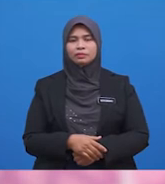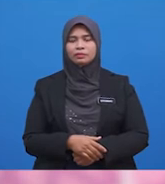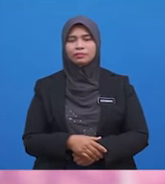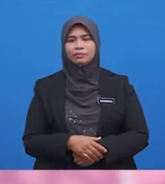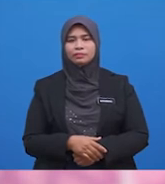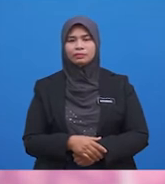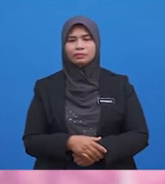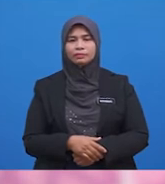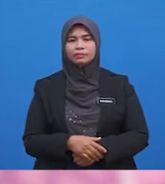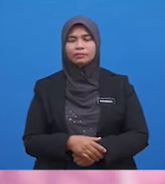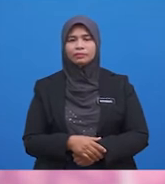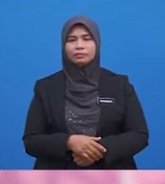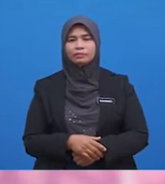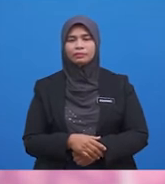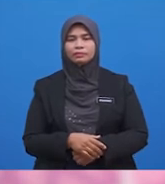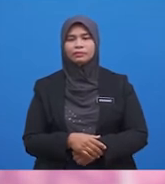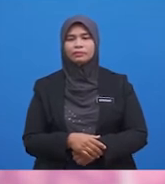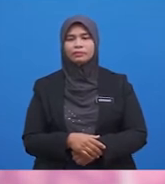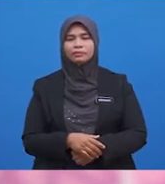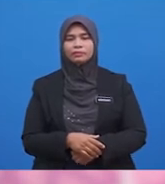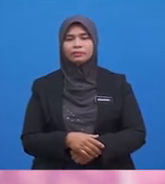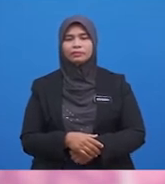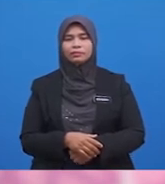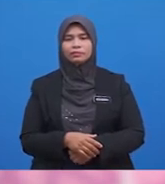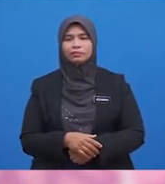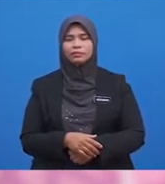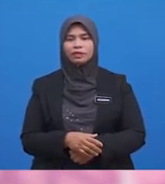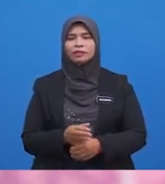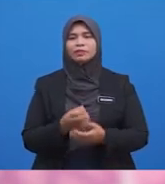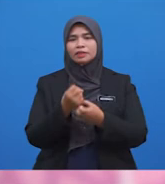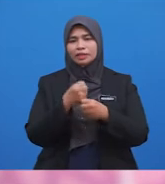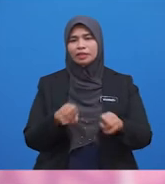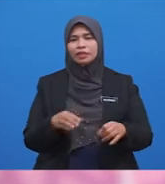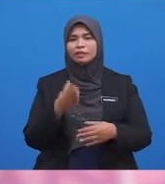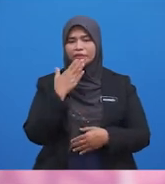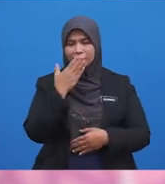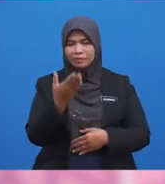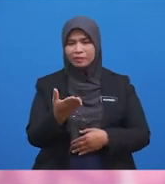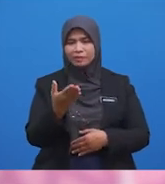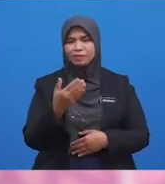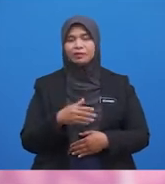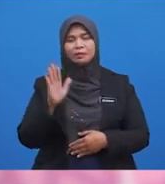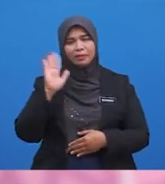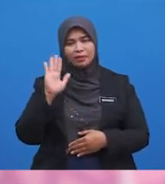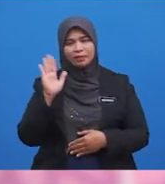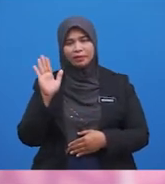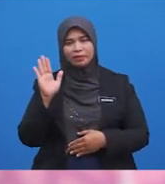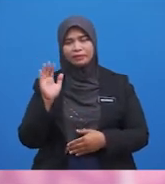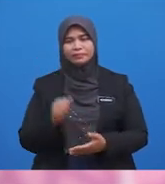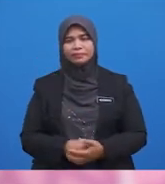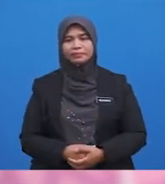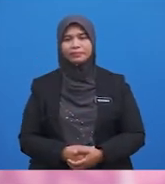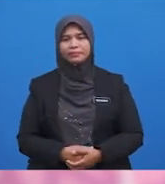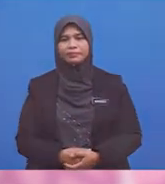Warahmatullahi Ta'ala Wabarakatuh Sekian Terima Kasih Bye